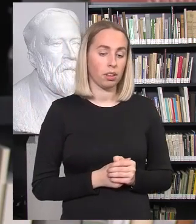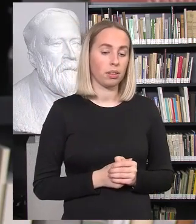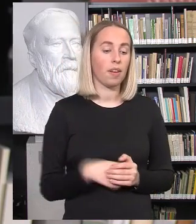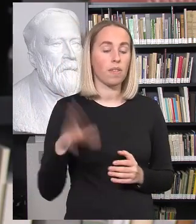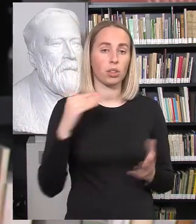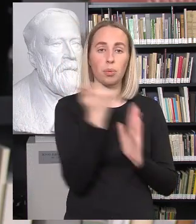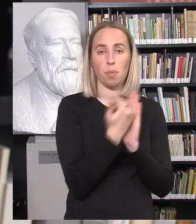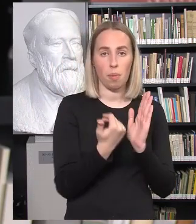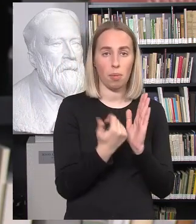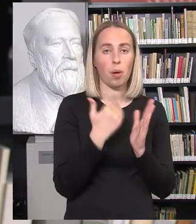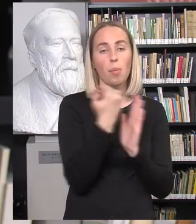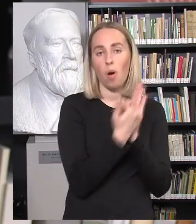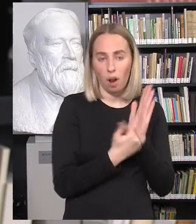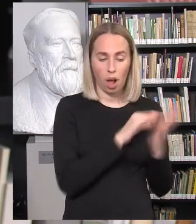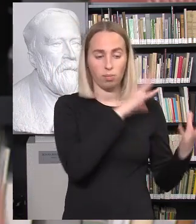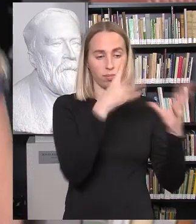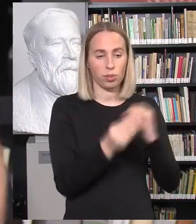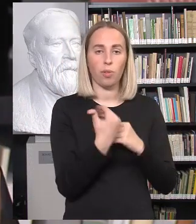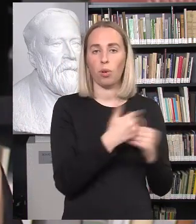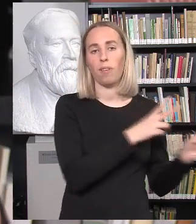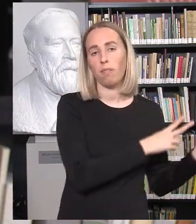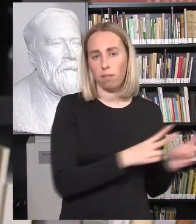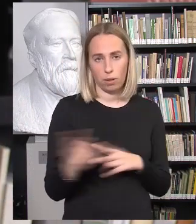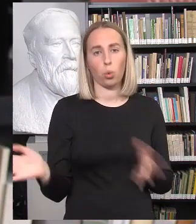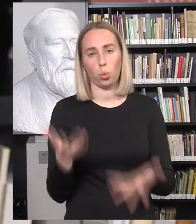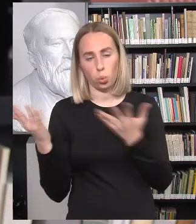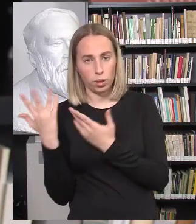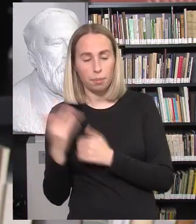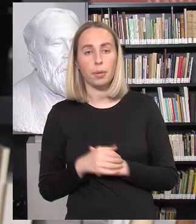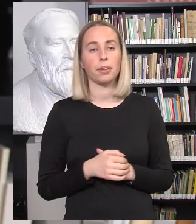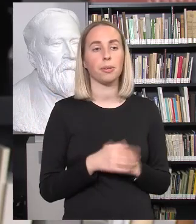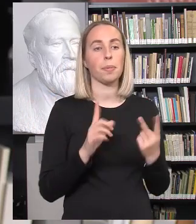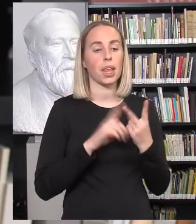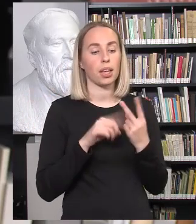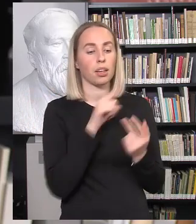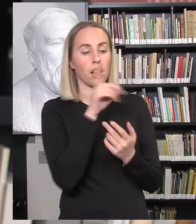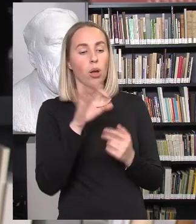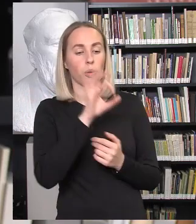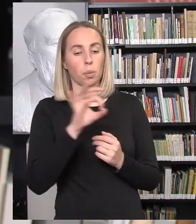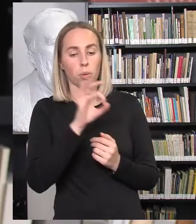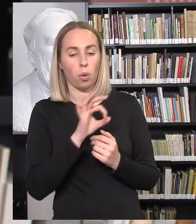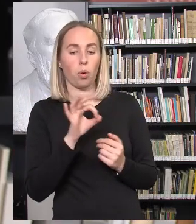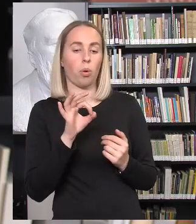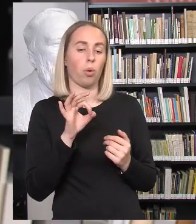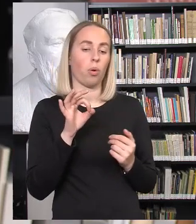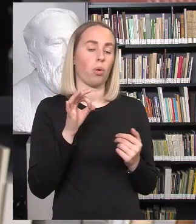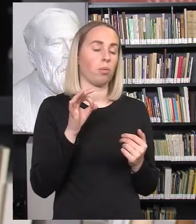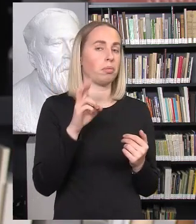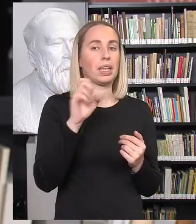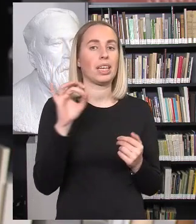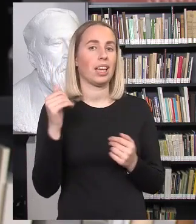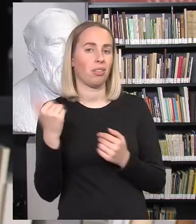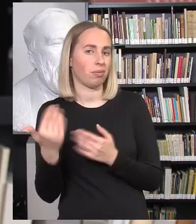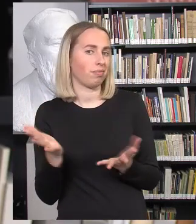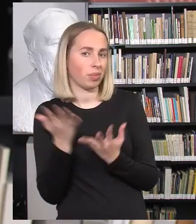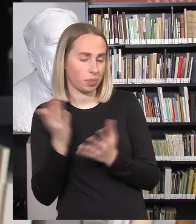augdymas, kada mes einame linkto. O tas jūs antras klausimas, gal higienos aspektų yra. Nes iš principo visos tos temos, tam ir